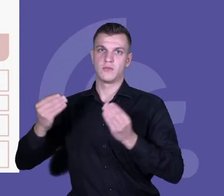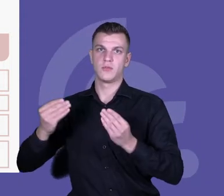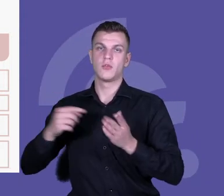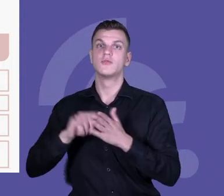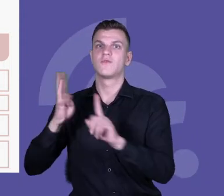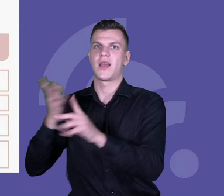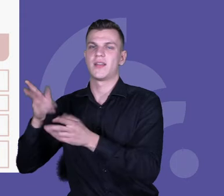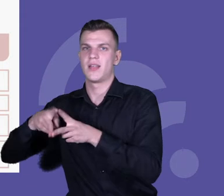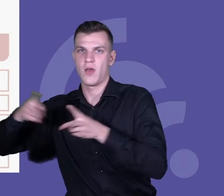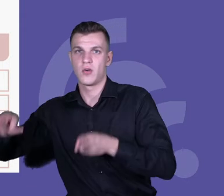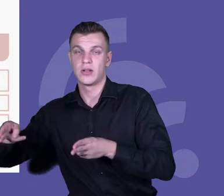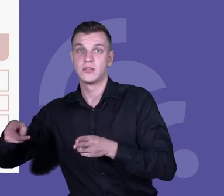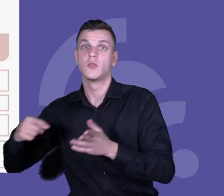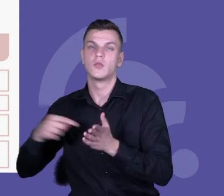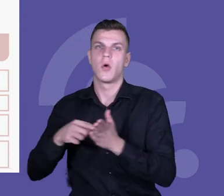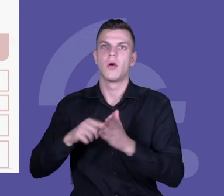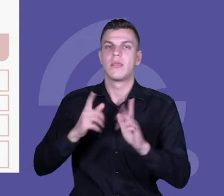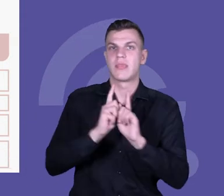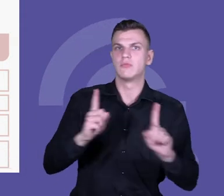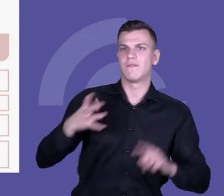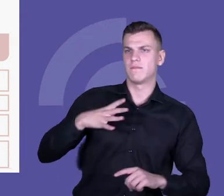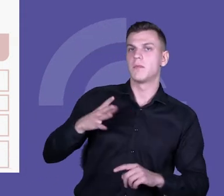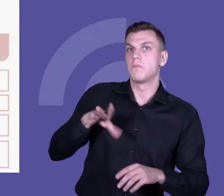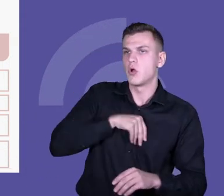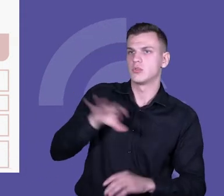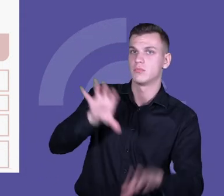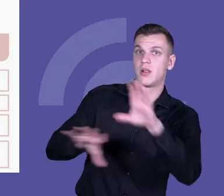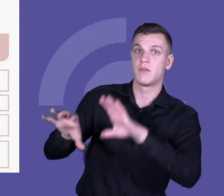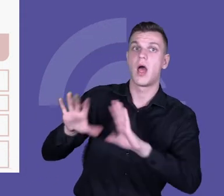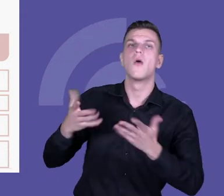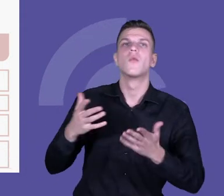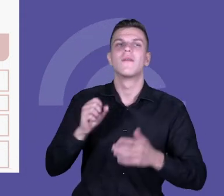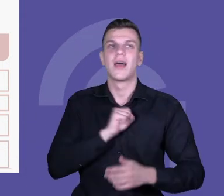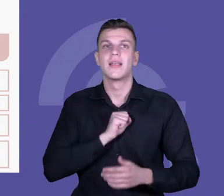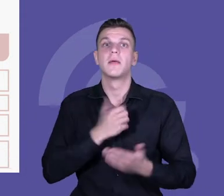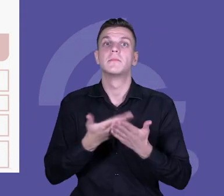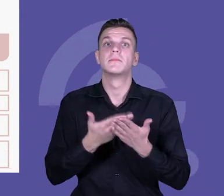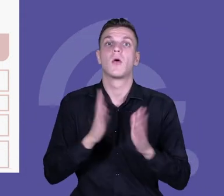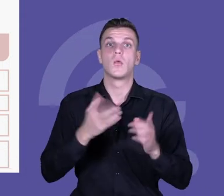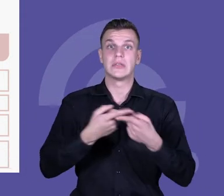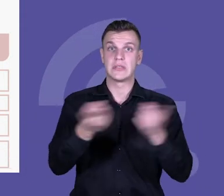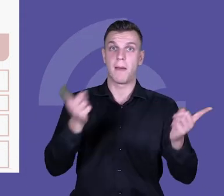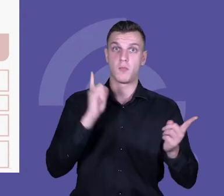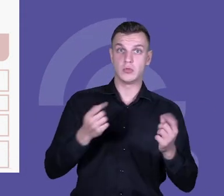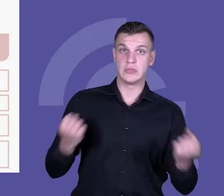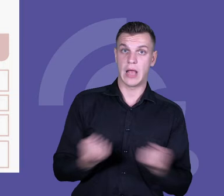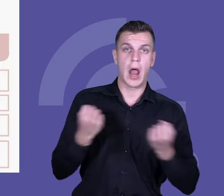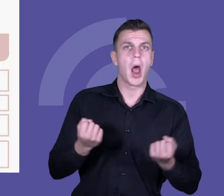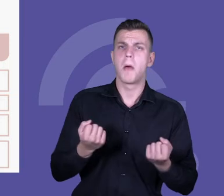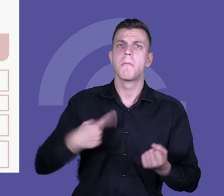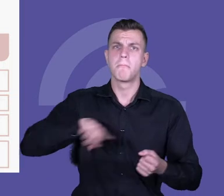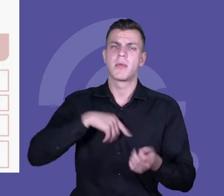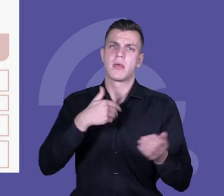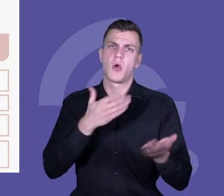jest w stanie zaobserwować. Dobra wiadomość jest taka, że nie trzeba tego robić samodzielnie, bo my to w projekcie zrobiliśmy. Dla tych pięciu kompetencji mamy takie mapy